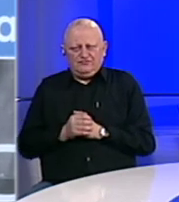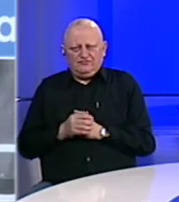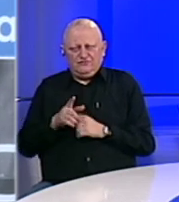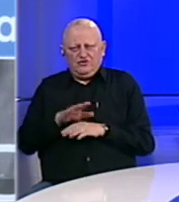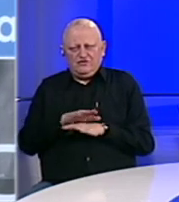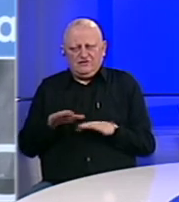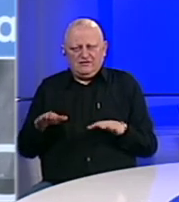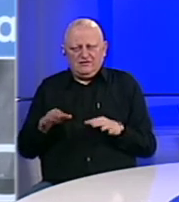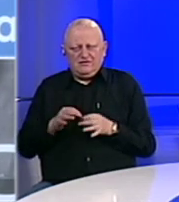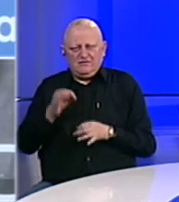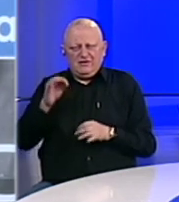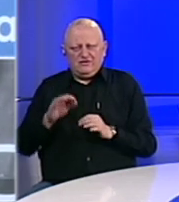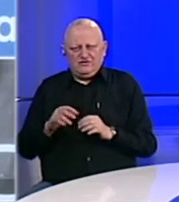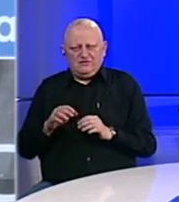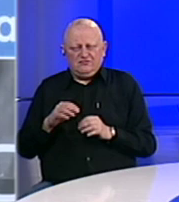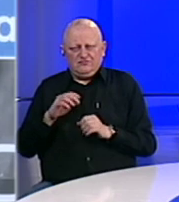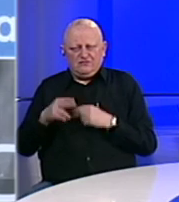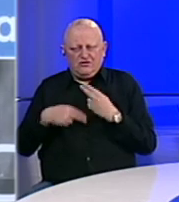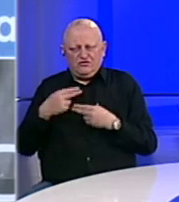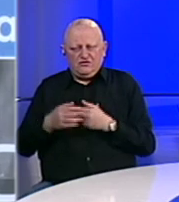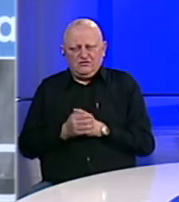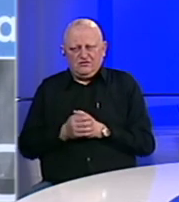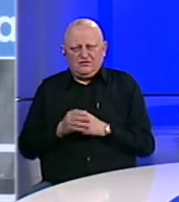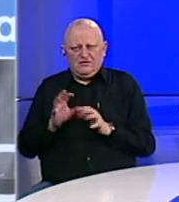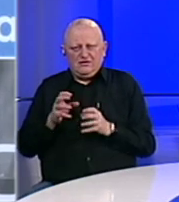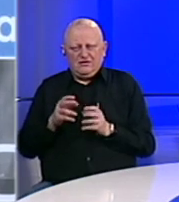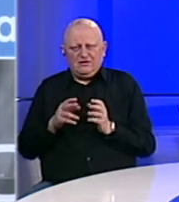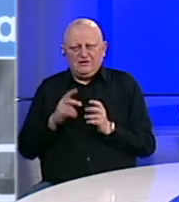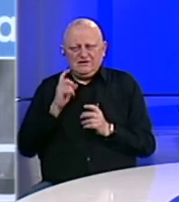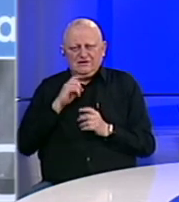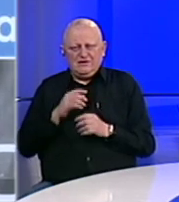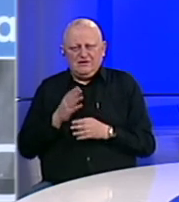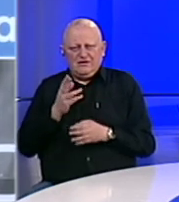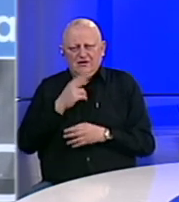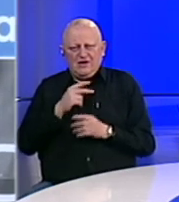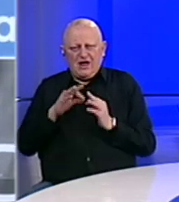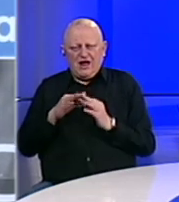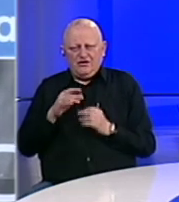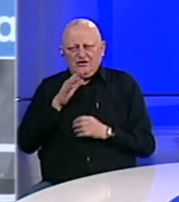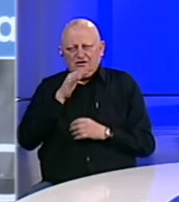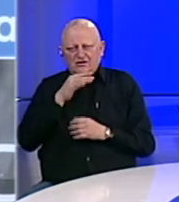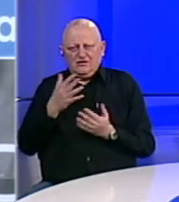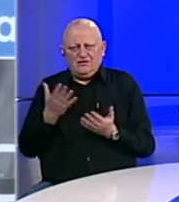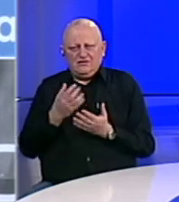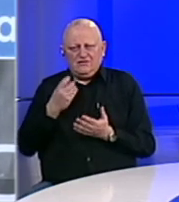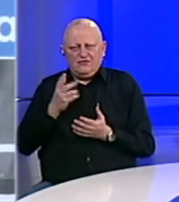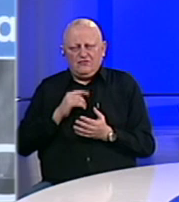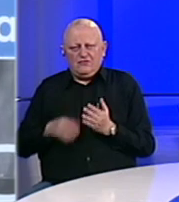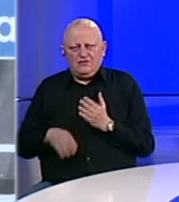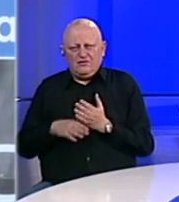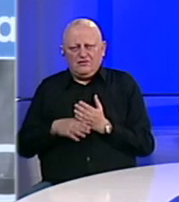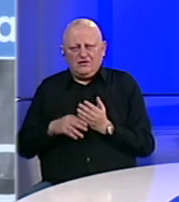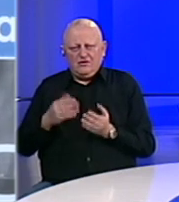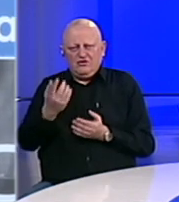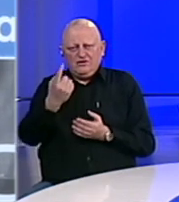su sve mjere predostrožnosti. Hvala. Radiu Zenca i agencija na dole u Sarjevu, kada se očekuje pomoć od